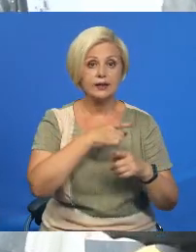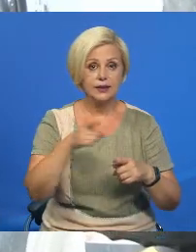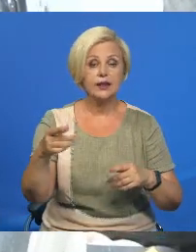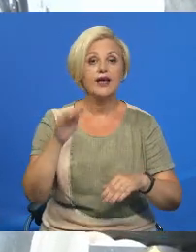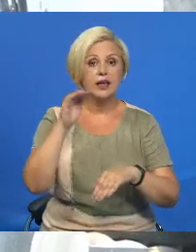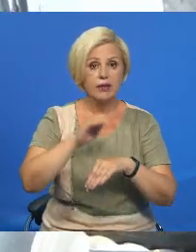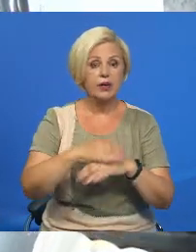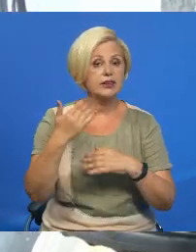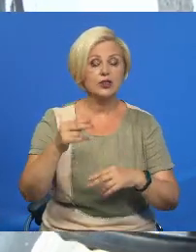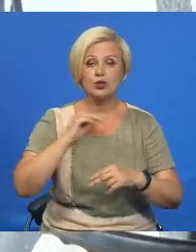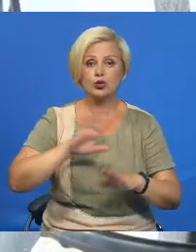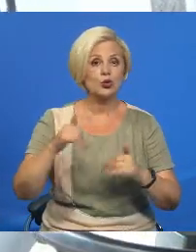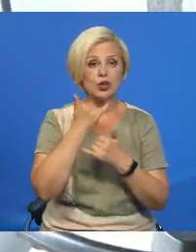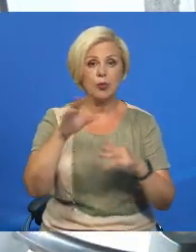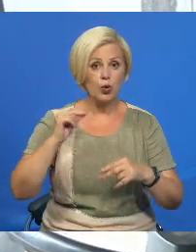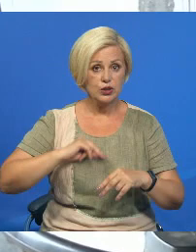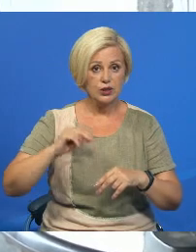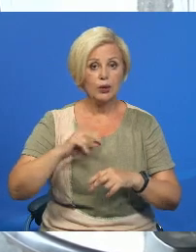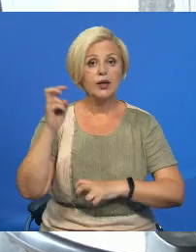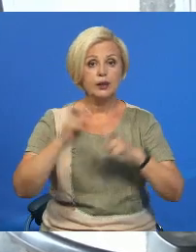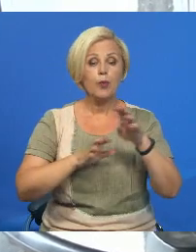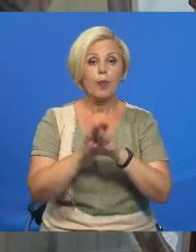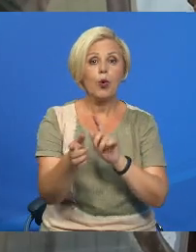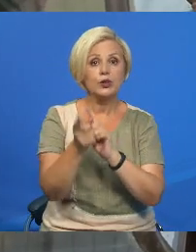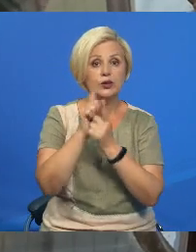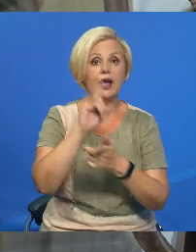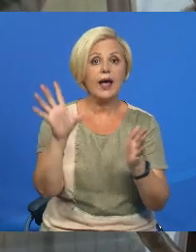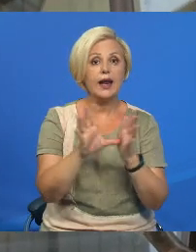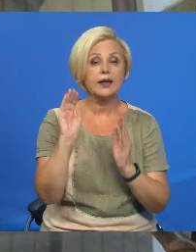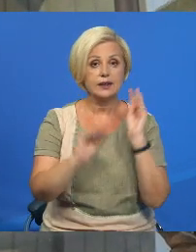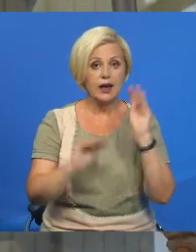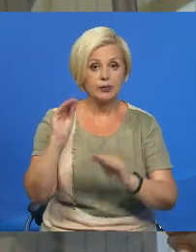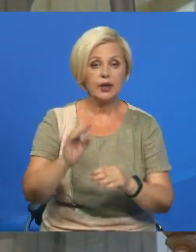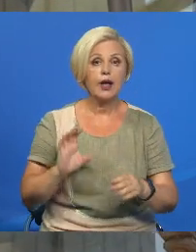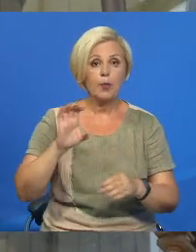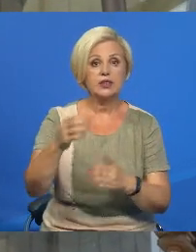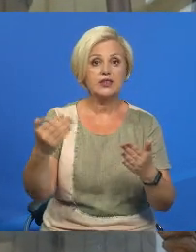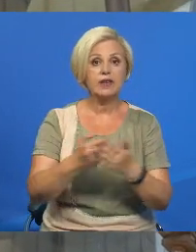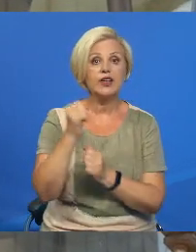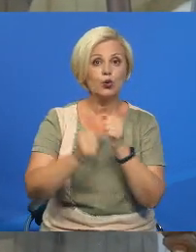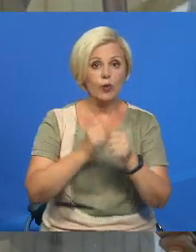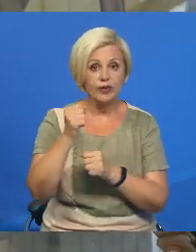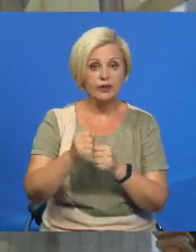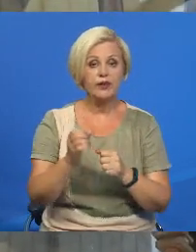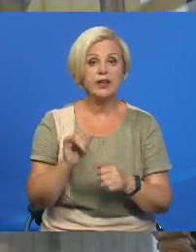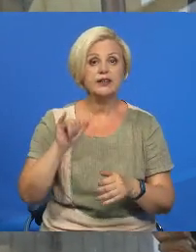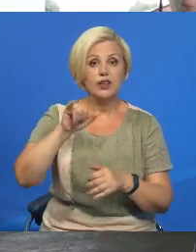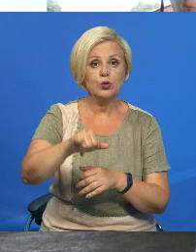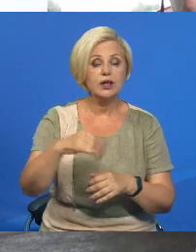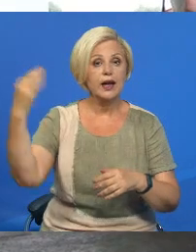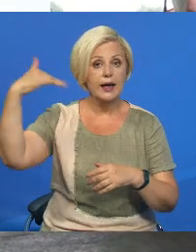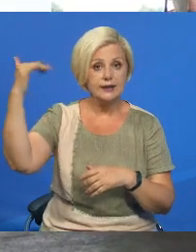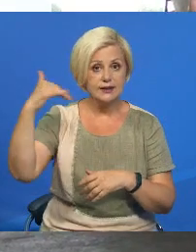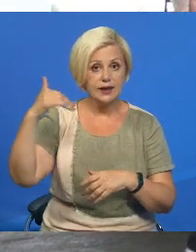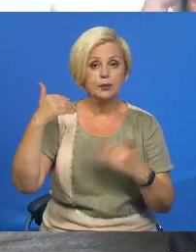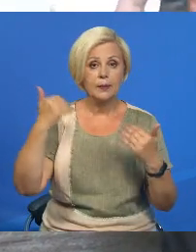по сути, пришла у непригодность. На предприемстве полностью заменили электропстреливание, поставили новый руховик и навыд усталявали кондиционер.